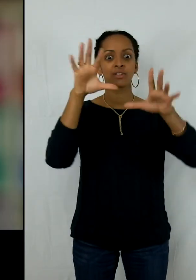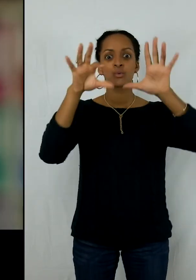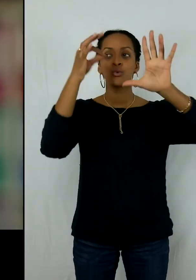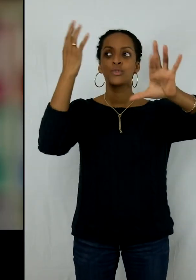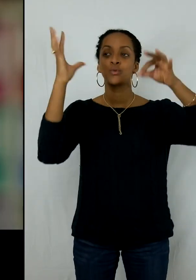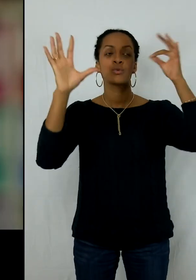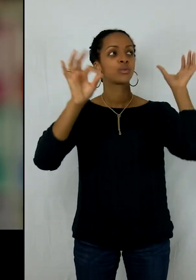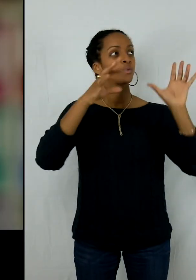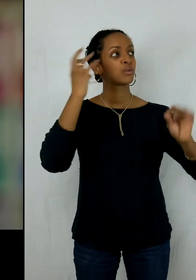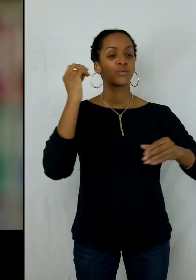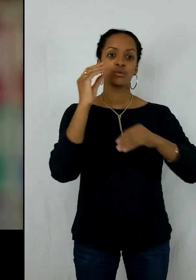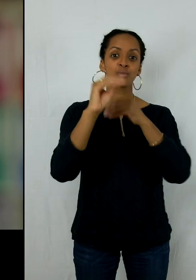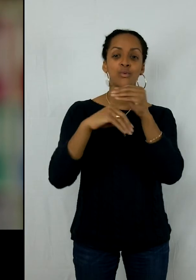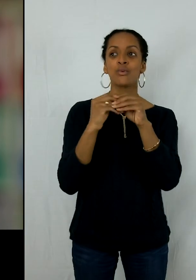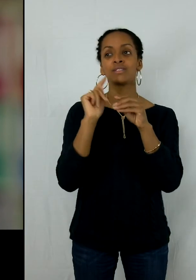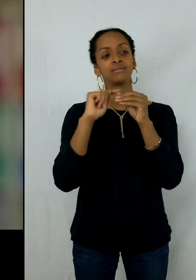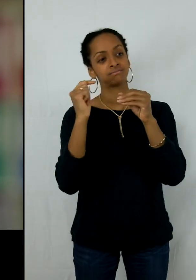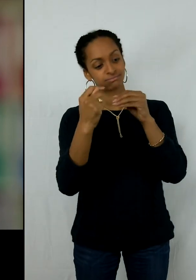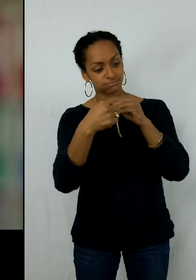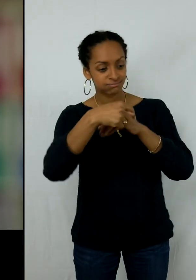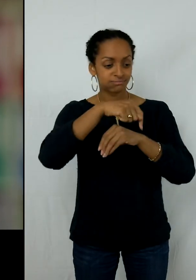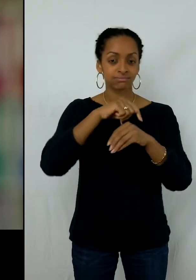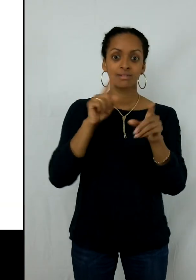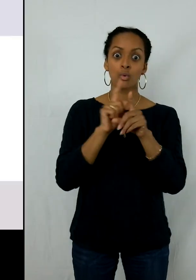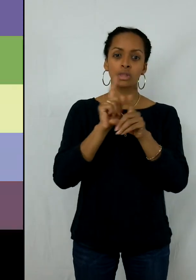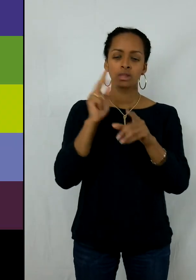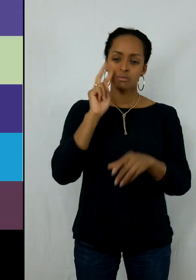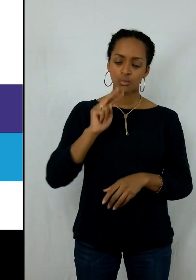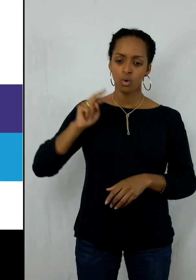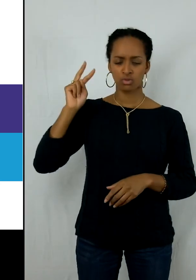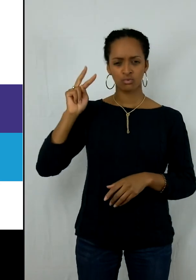voir les choses. et penser aussi différemment.